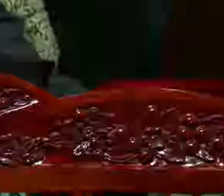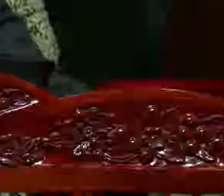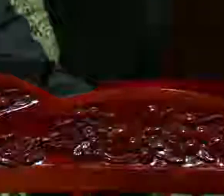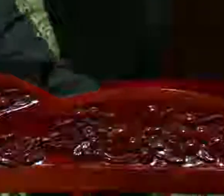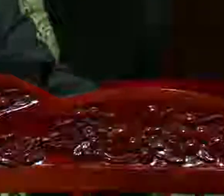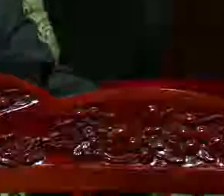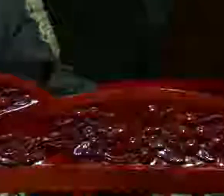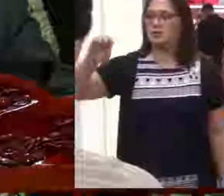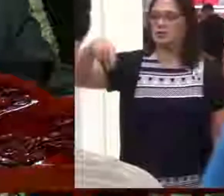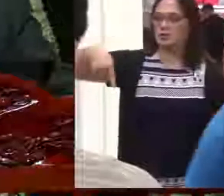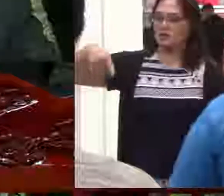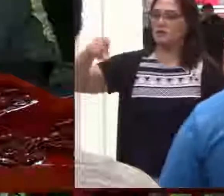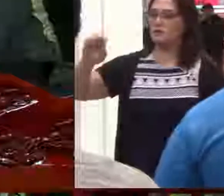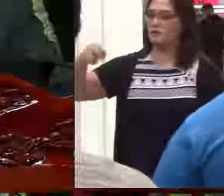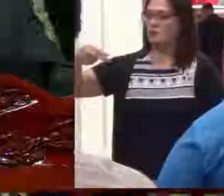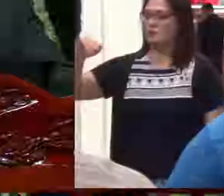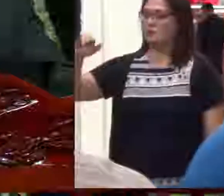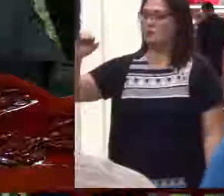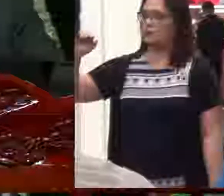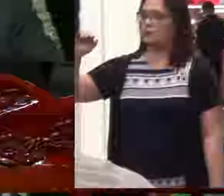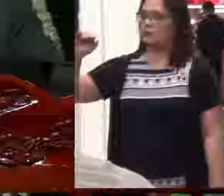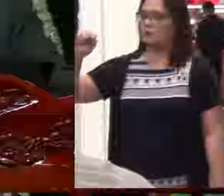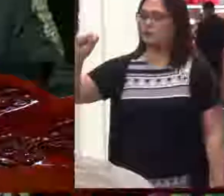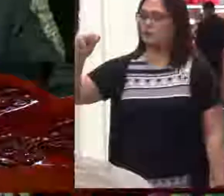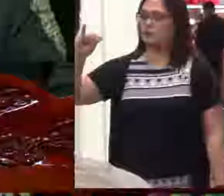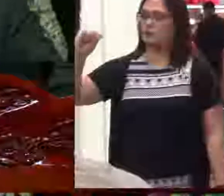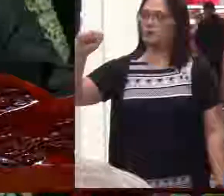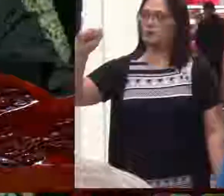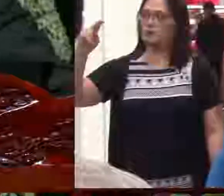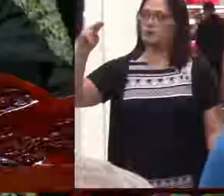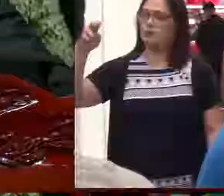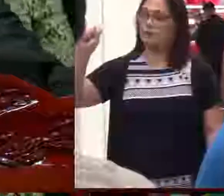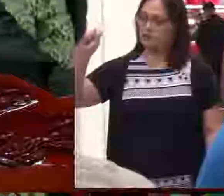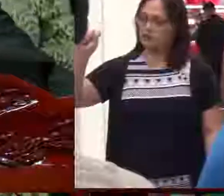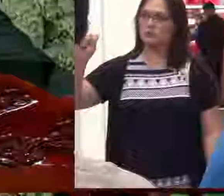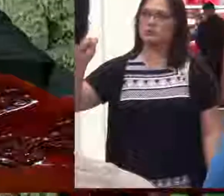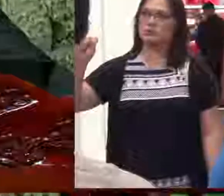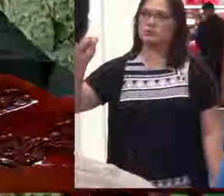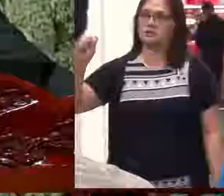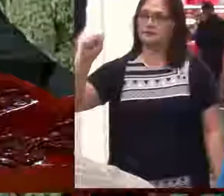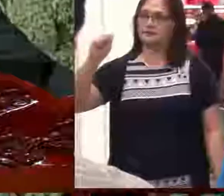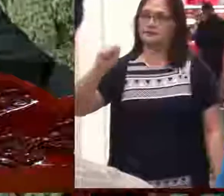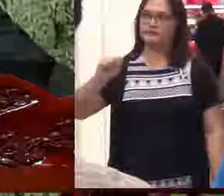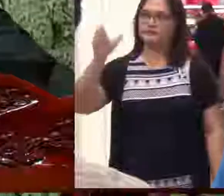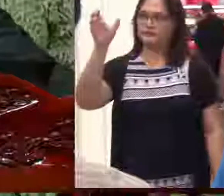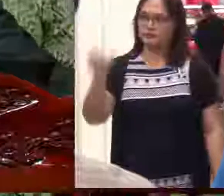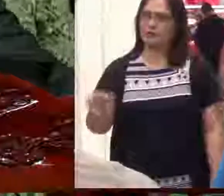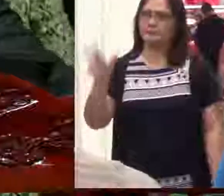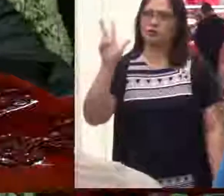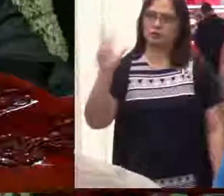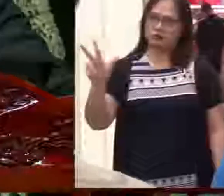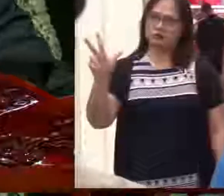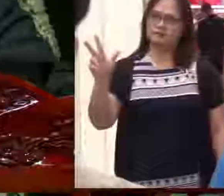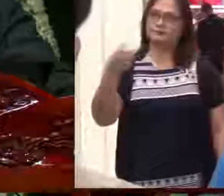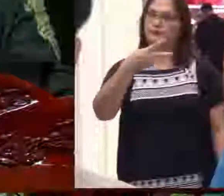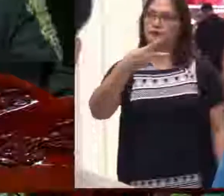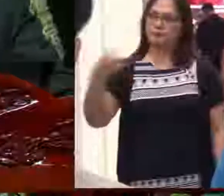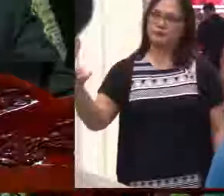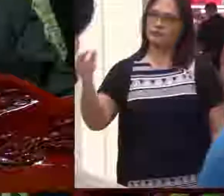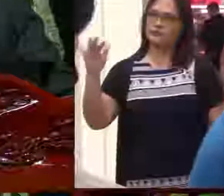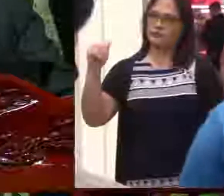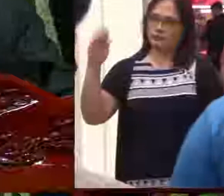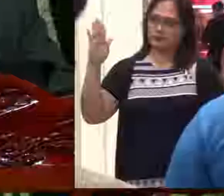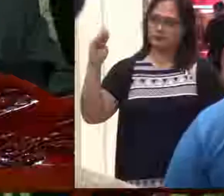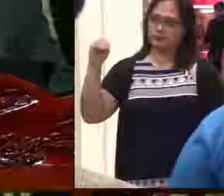Baptist Church. But here the Apostle Paul writes to the church doon po sa Epeso, a church